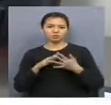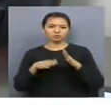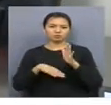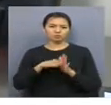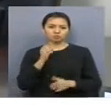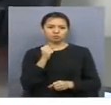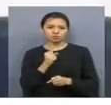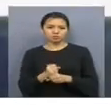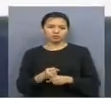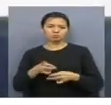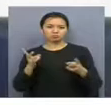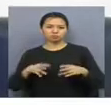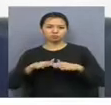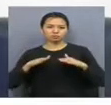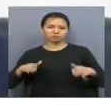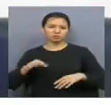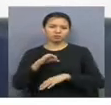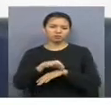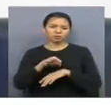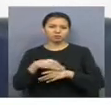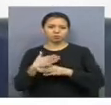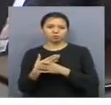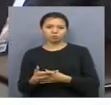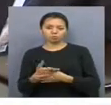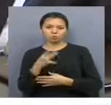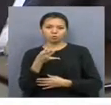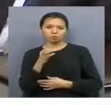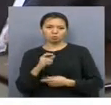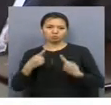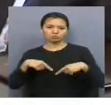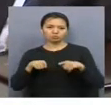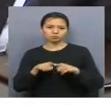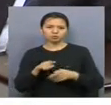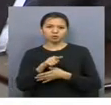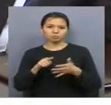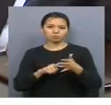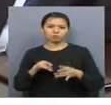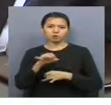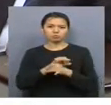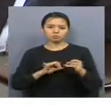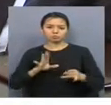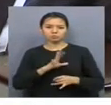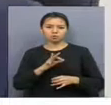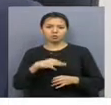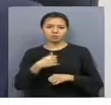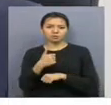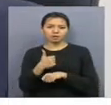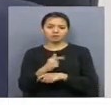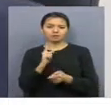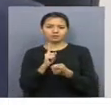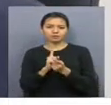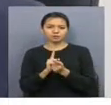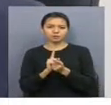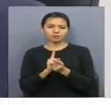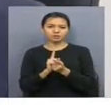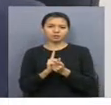аутизм ауруына шалдыққан балаларға көмек көрсету үшін қордың жұмысын құрусынды мәселелер толғандырат. Облыс әкімнің қабылдауында шетелді